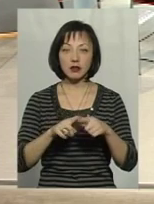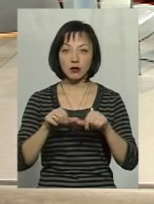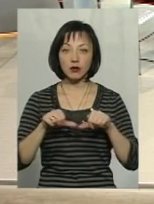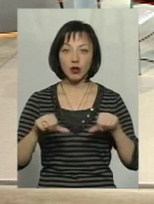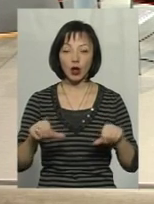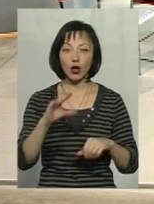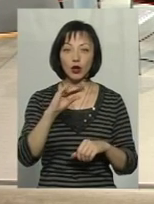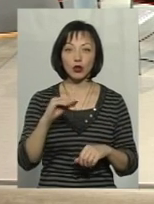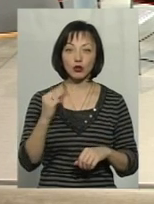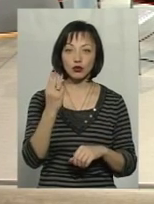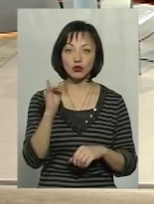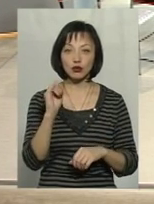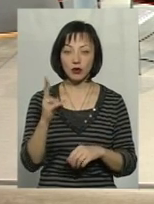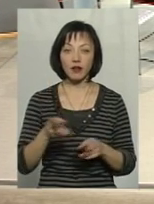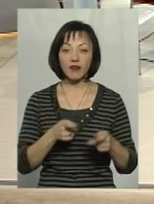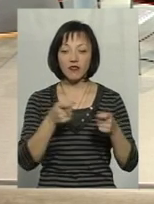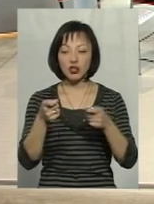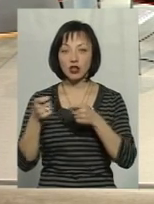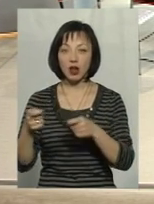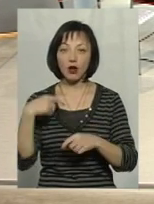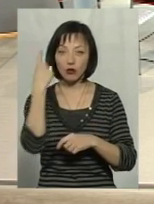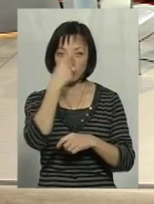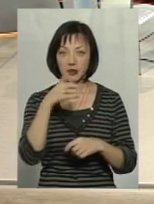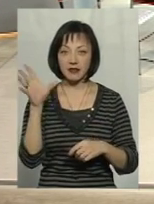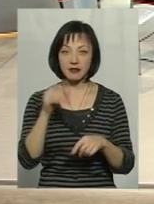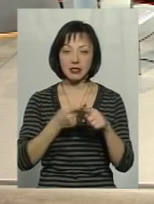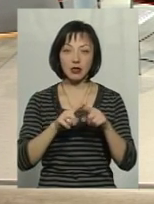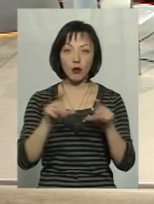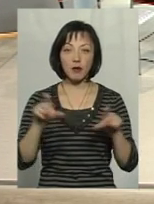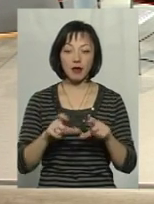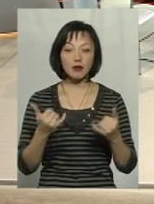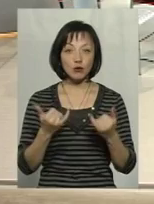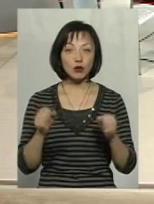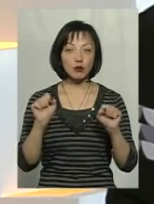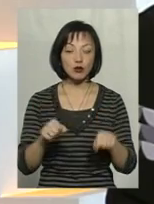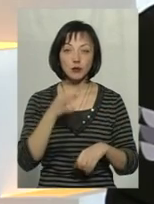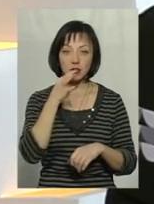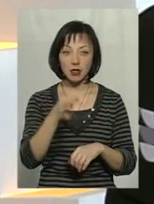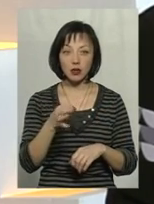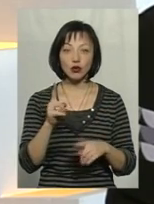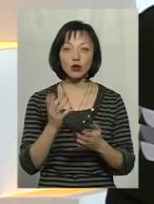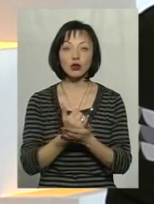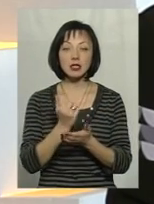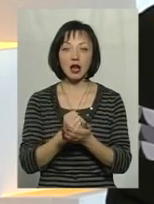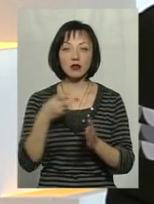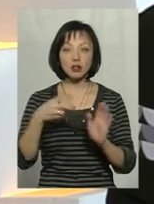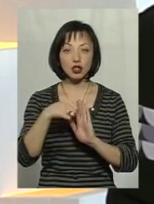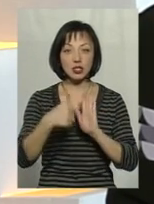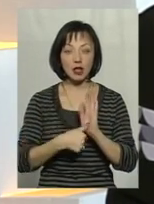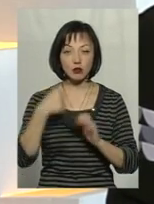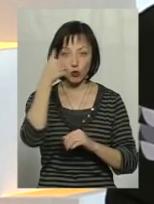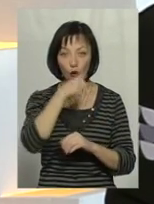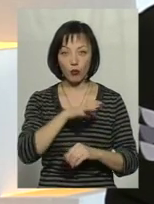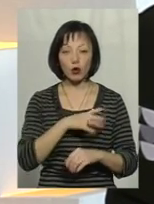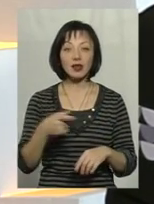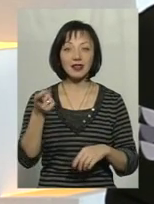Петрівна Ящук виїжджала особисто на всі ці об'єкти. На сьогодні ми можемо сказати, що досягненням 2016 року було